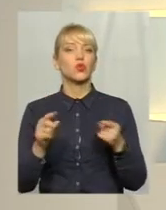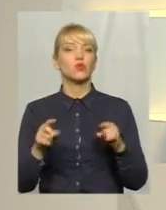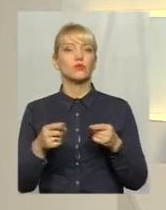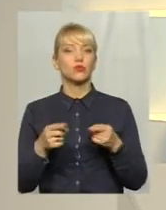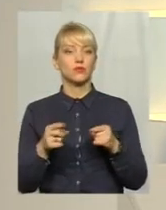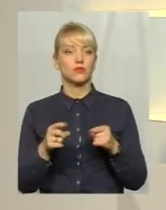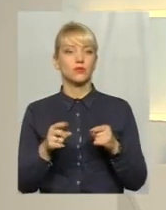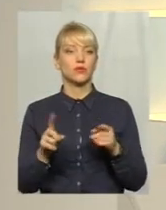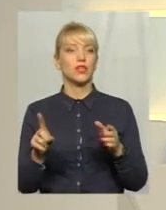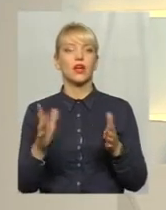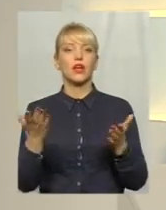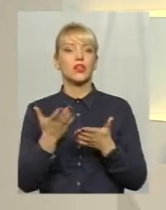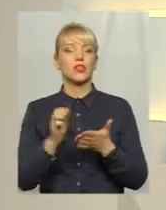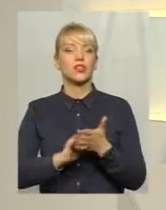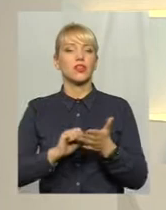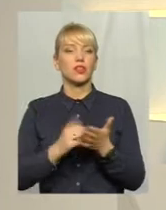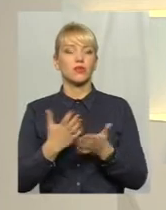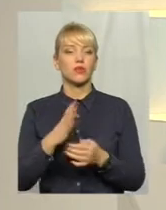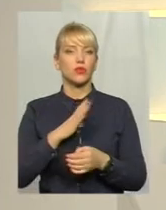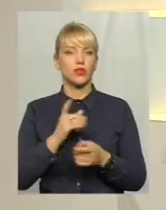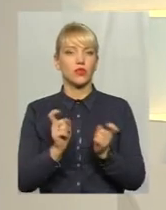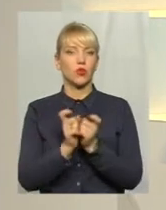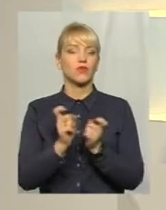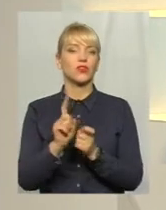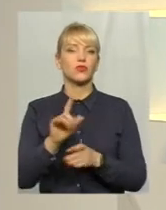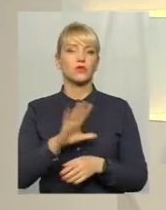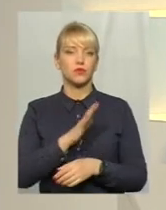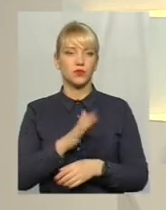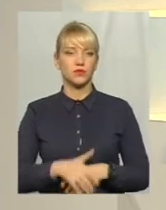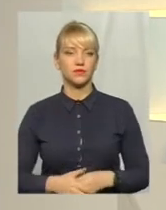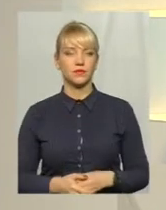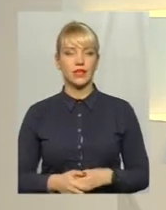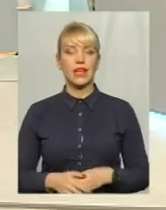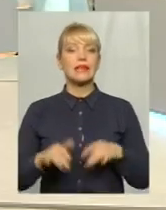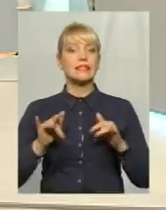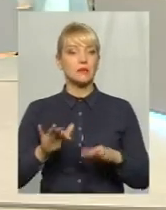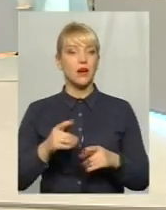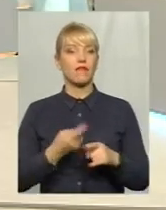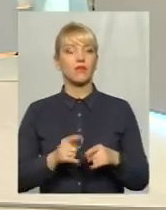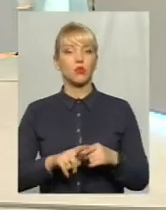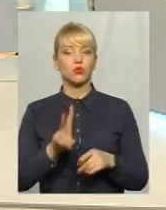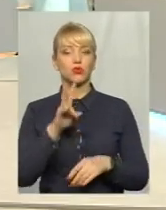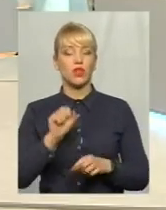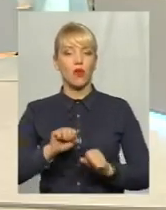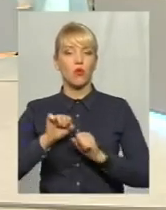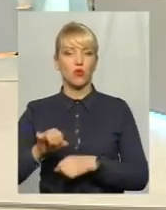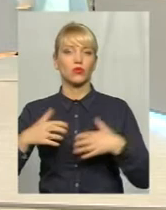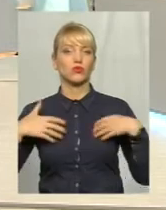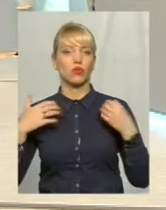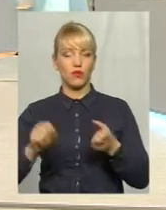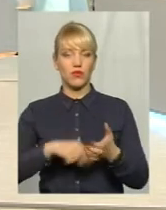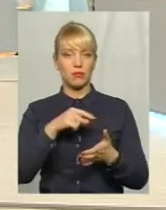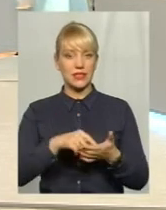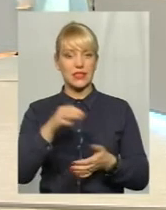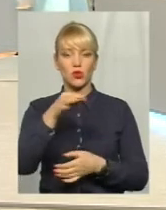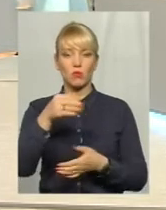з приводу чого був основний конфуз, скажімо так. Справа в тому, що на охорону здоров'я міста з обласного